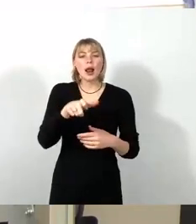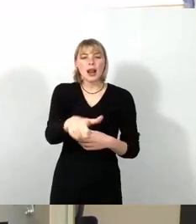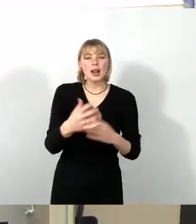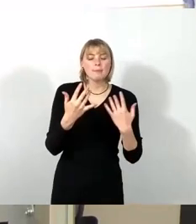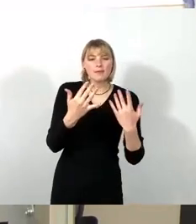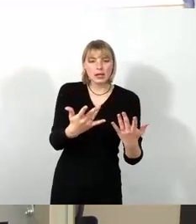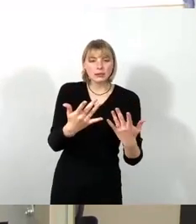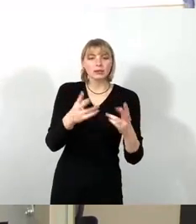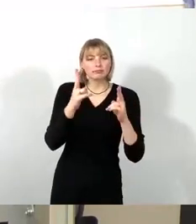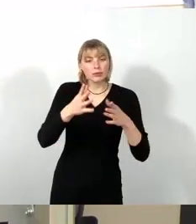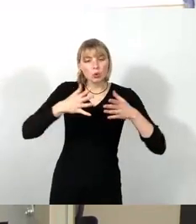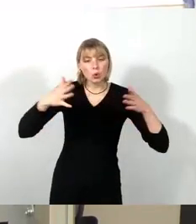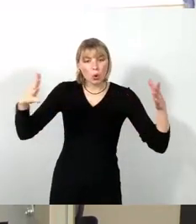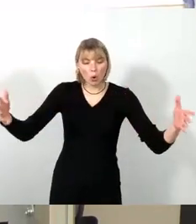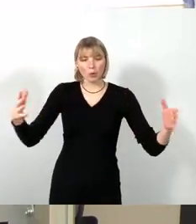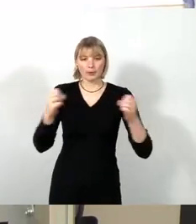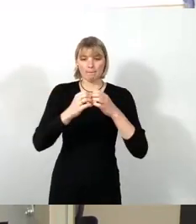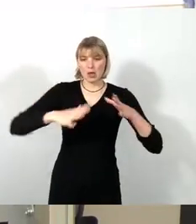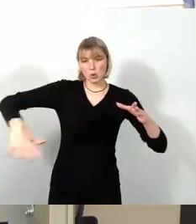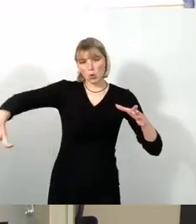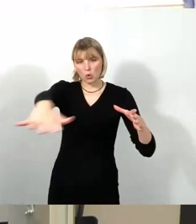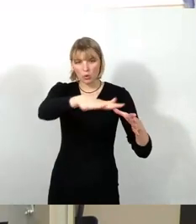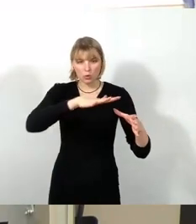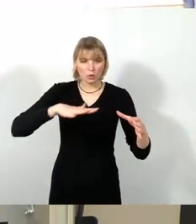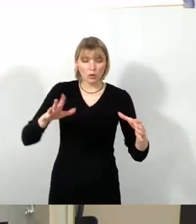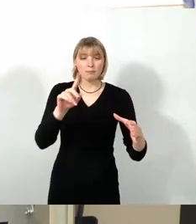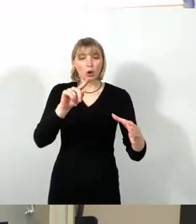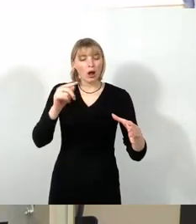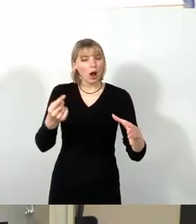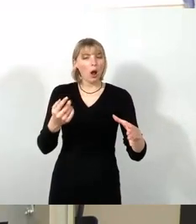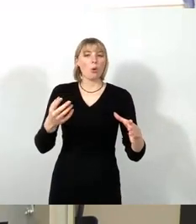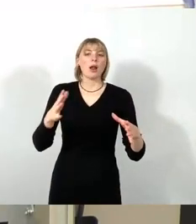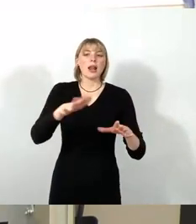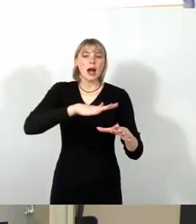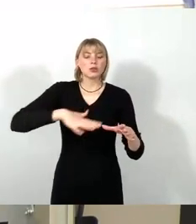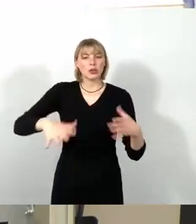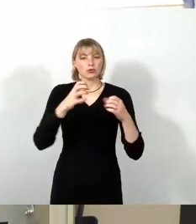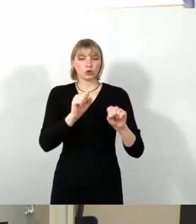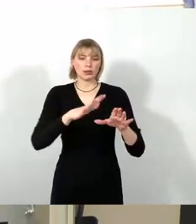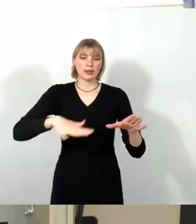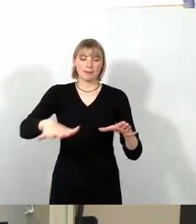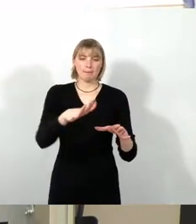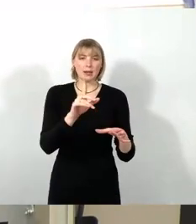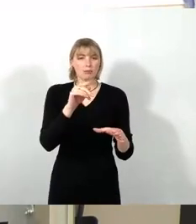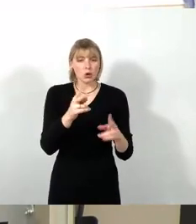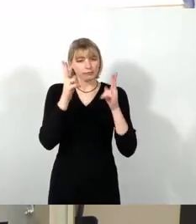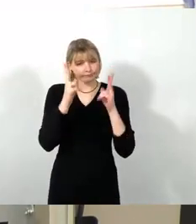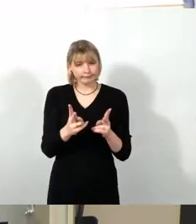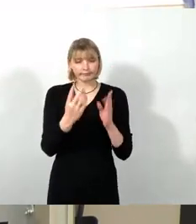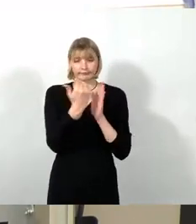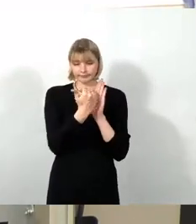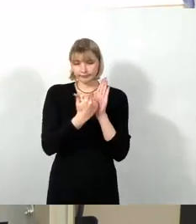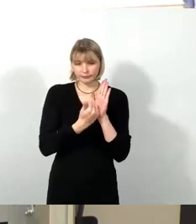solches Biotop, sondern sie sind eben auch Landschaftsschutzgebiet. Das heißt, sie unterliegen einem besonderen Schutzstatus